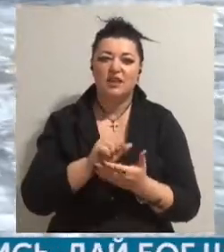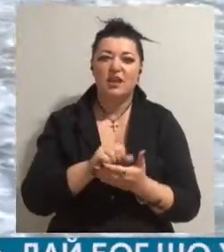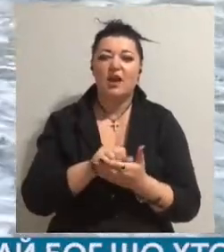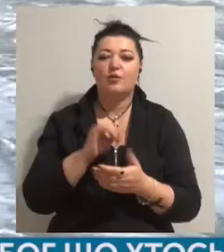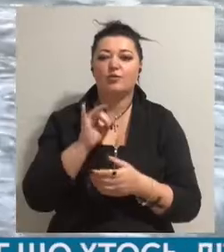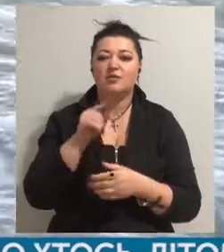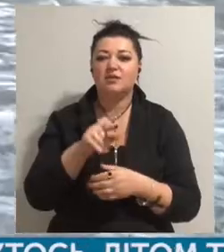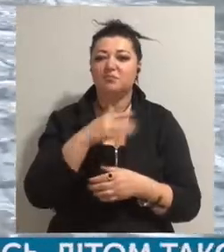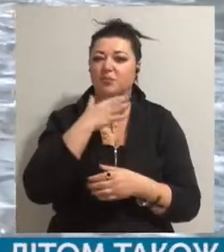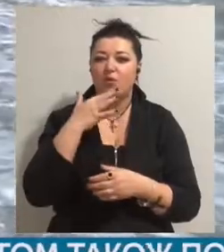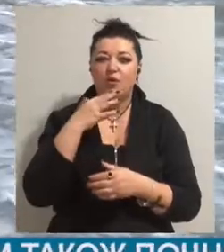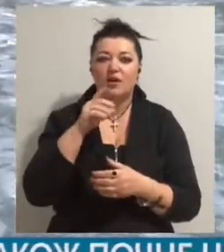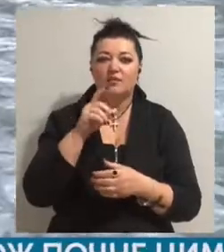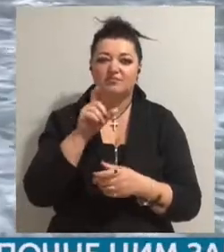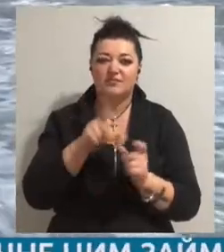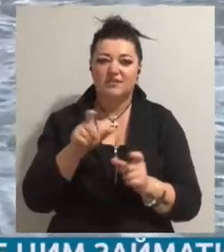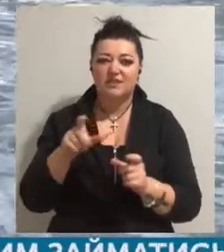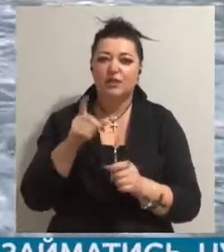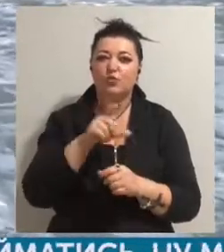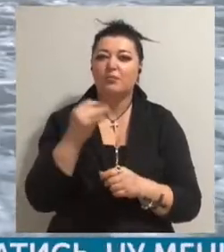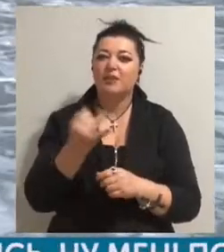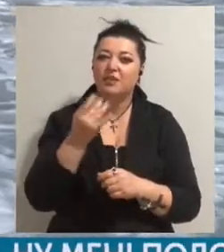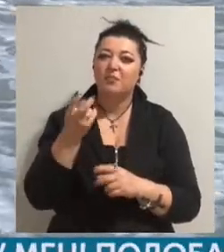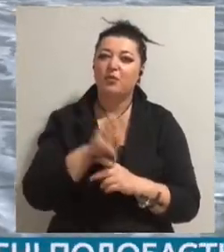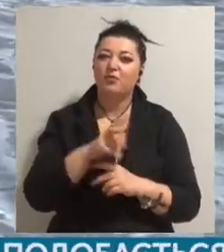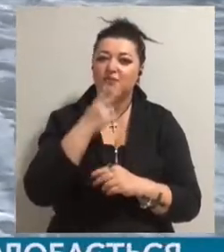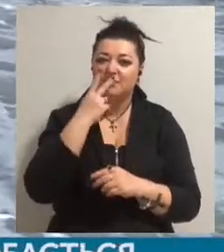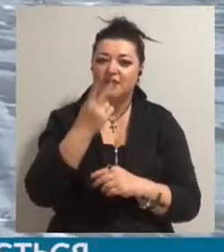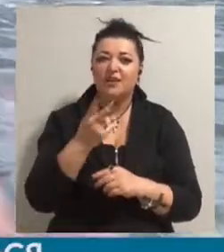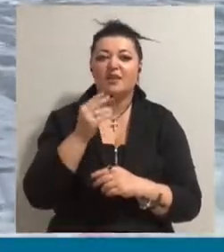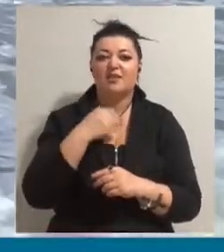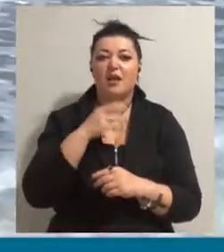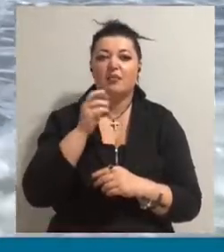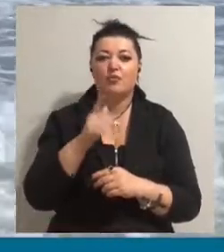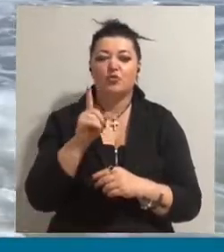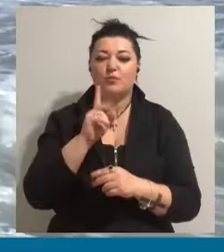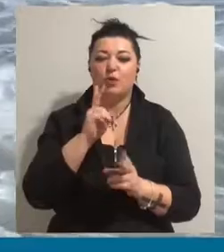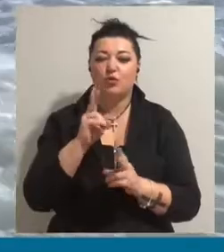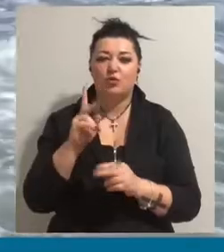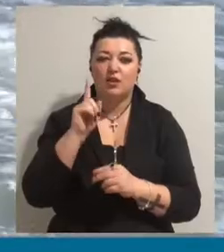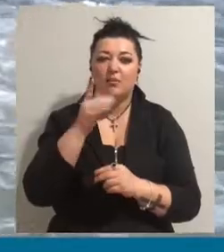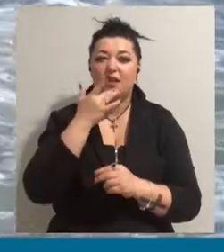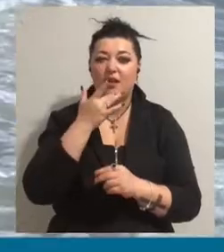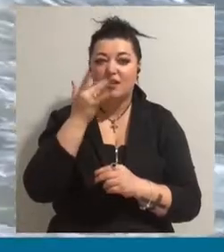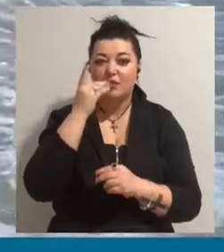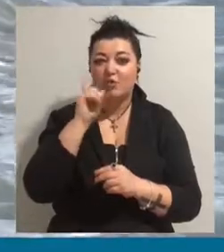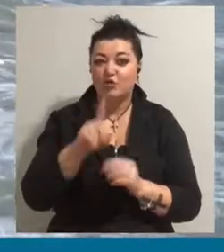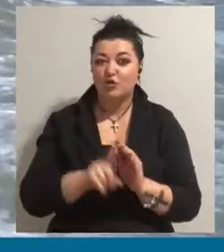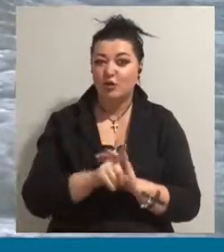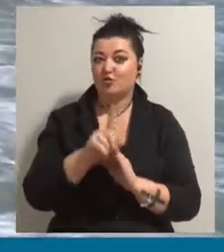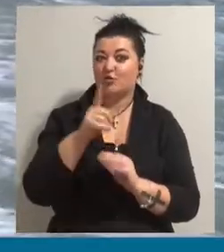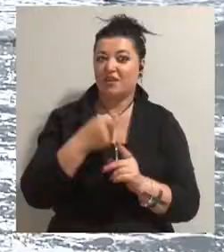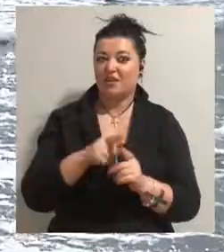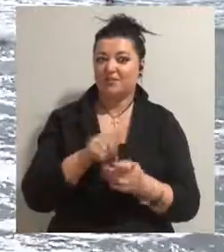зрителів, людям цікаво, приходять побачити, дай Бог, що хтось там літом теж почне цим чимось займатися. Ну,